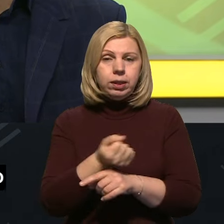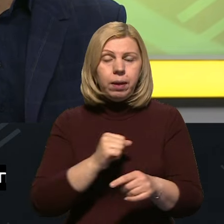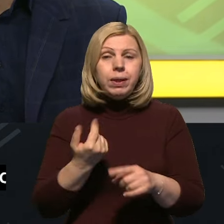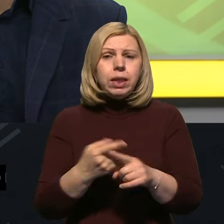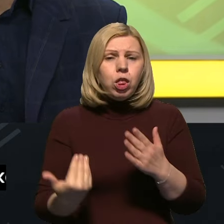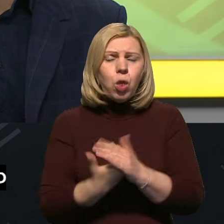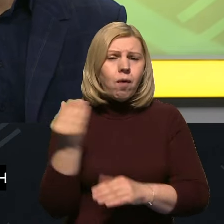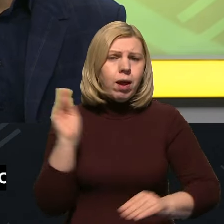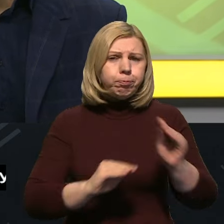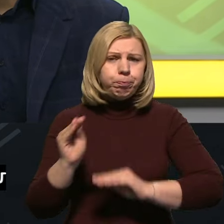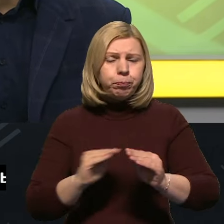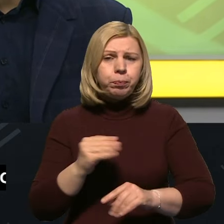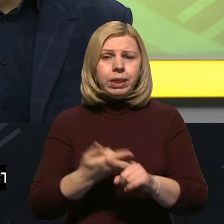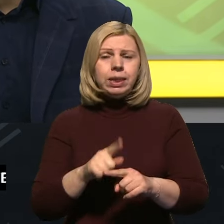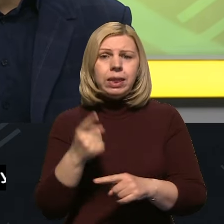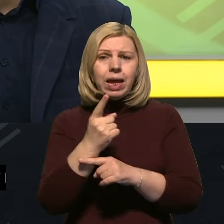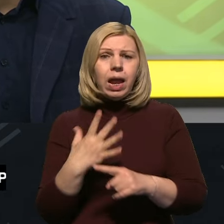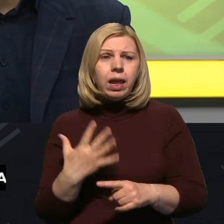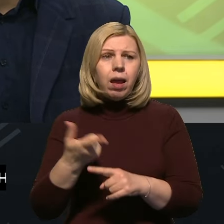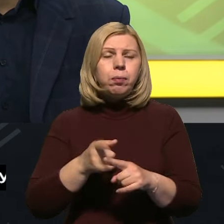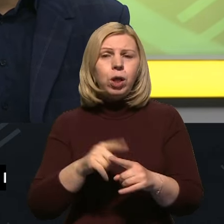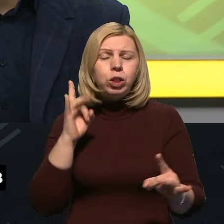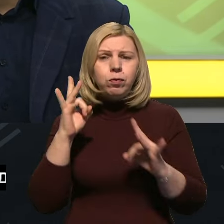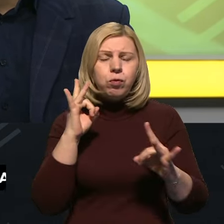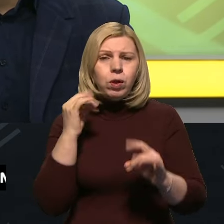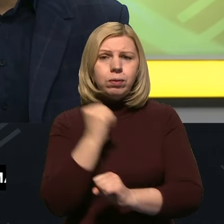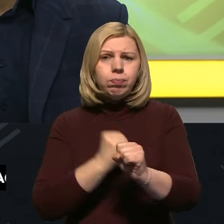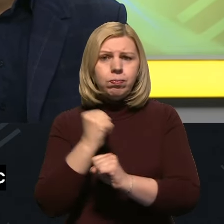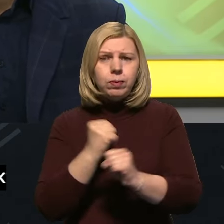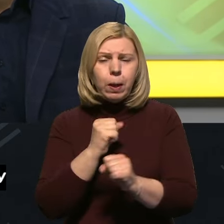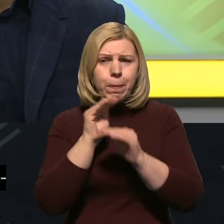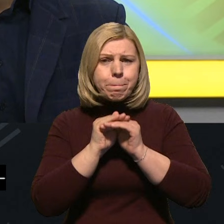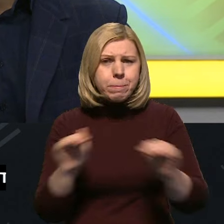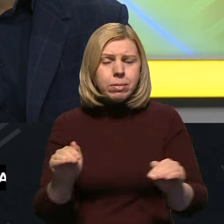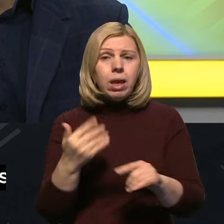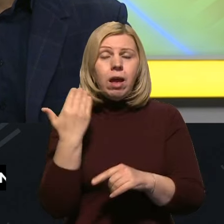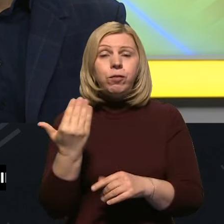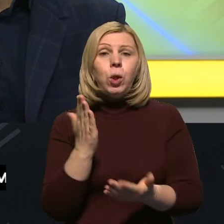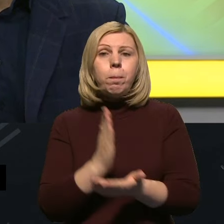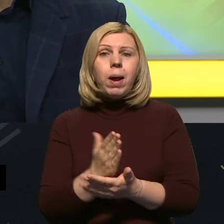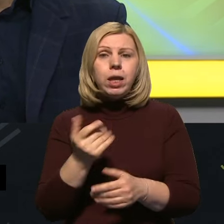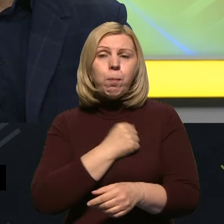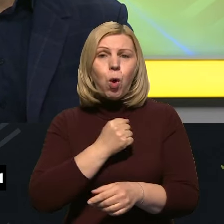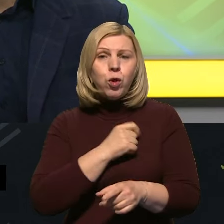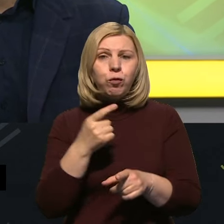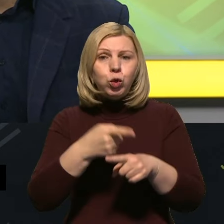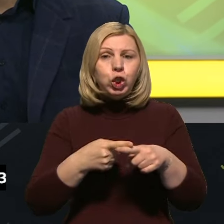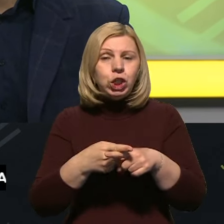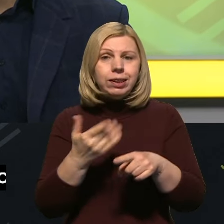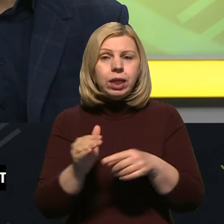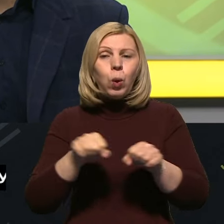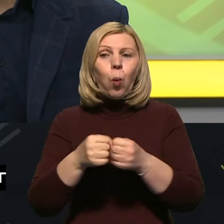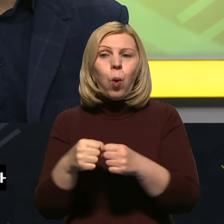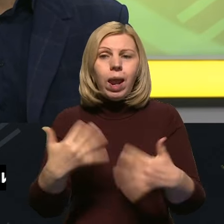нова розробка, це ракета з прямотічним гіперзвуковим двигуном. І водночас вона має бойову частину, за оцінками уламків, які